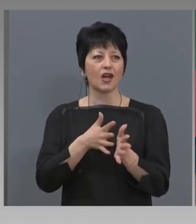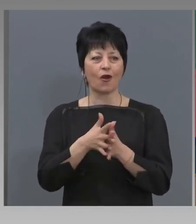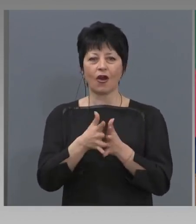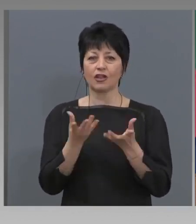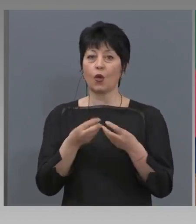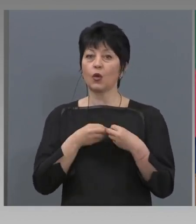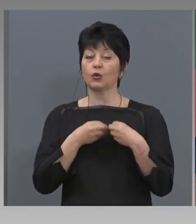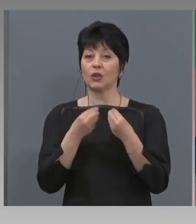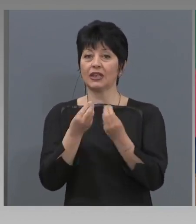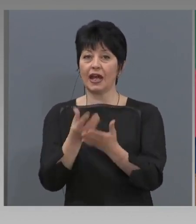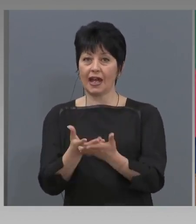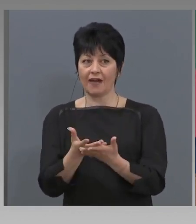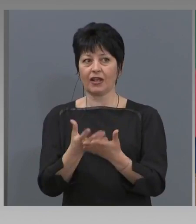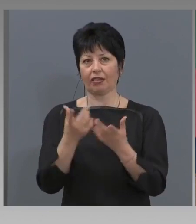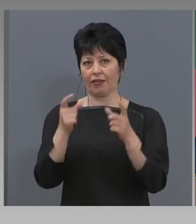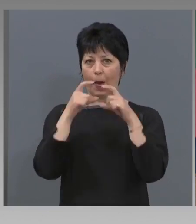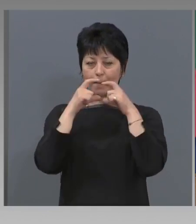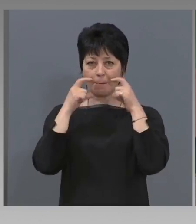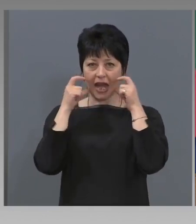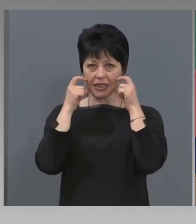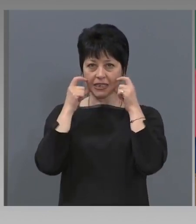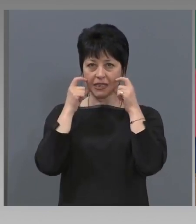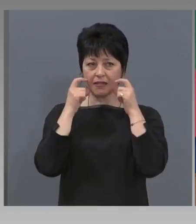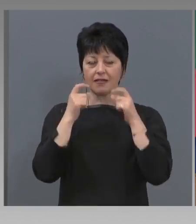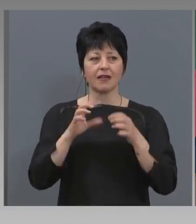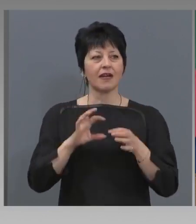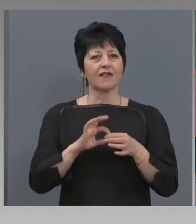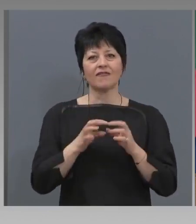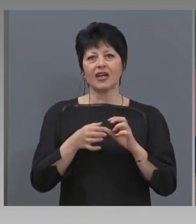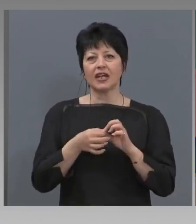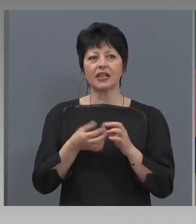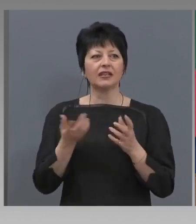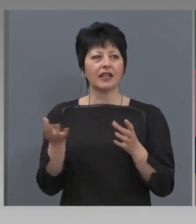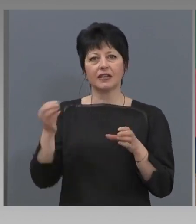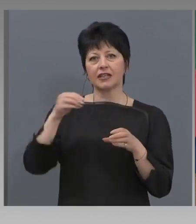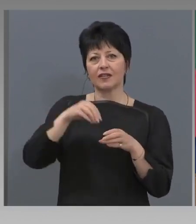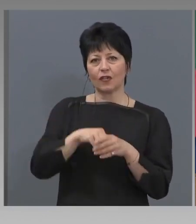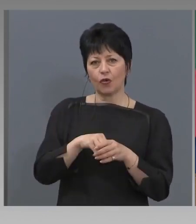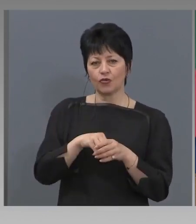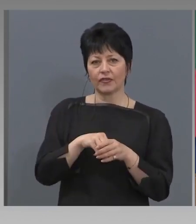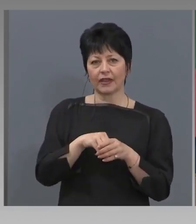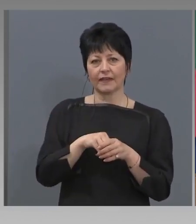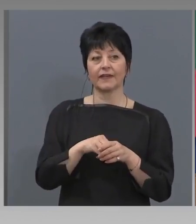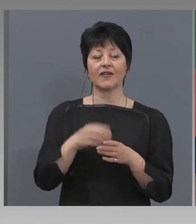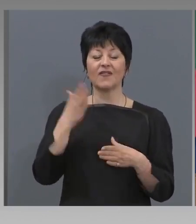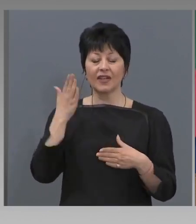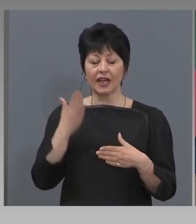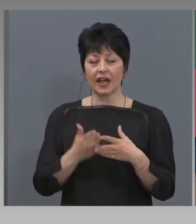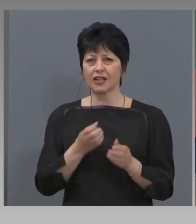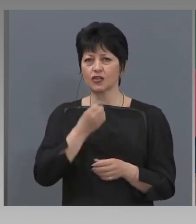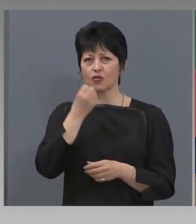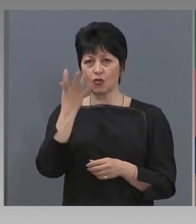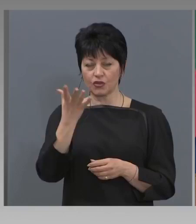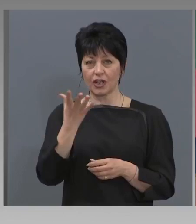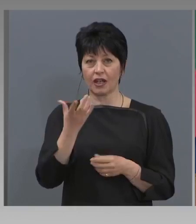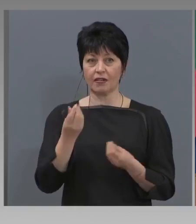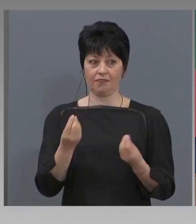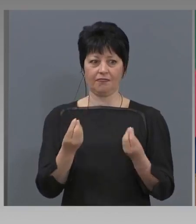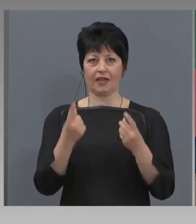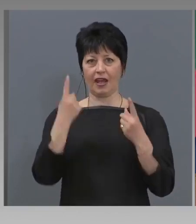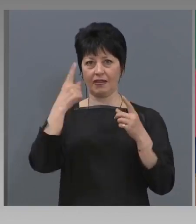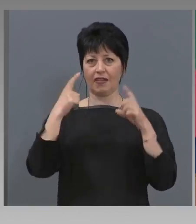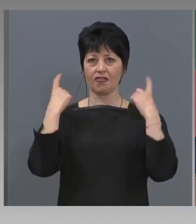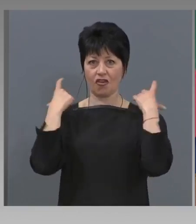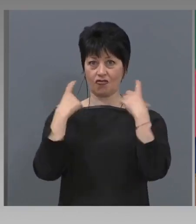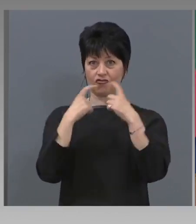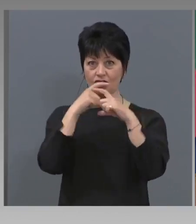даряват и маски, ако няма веригите също да се подключат, така че в крайен случай слагаш един шал и излизаш до